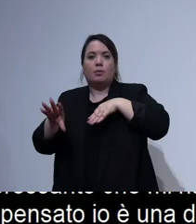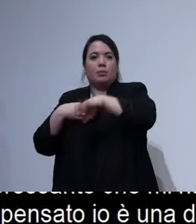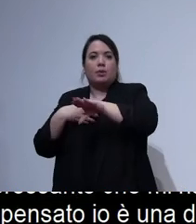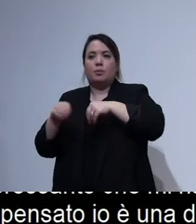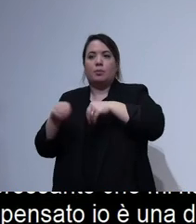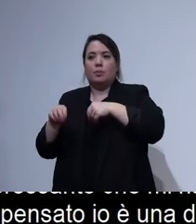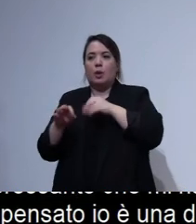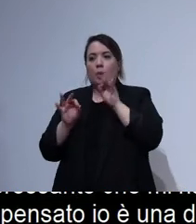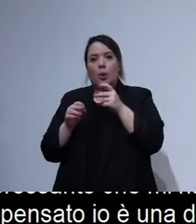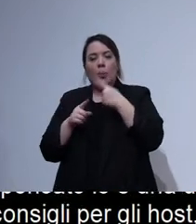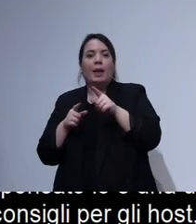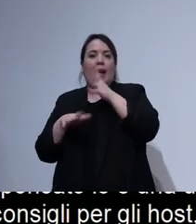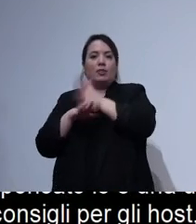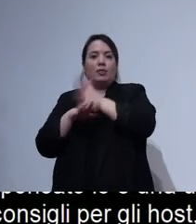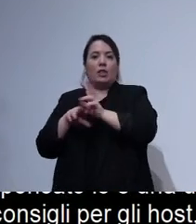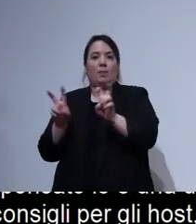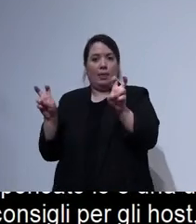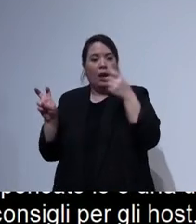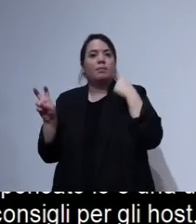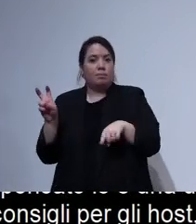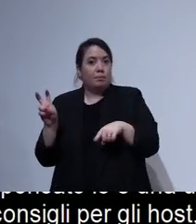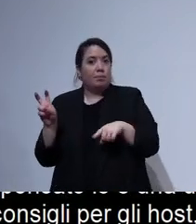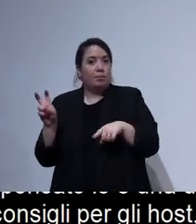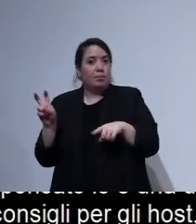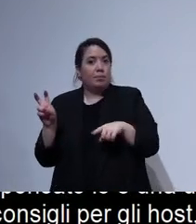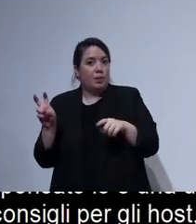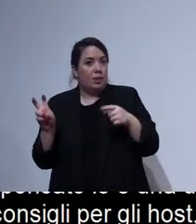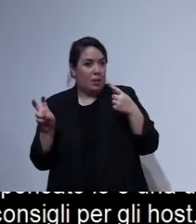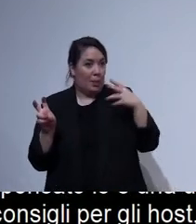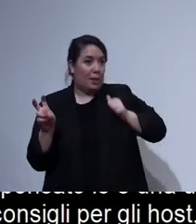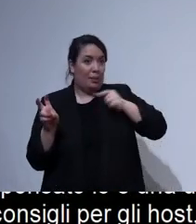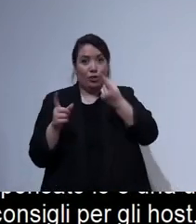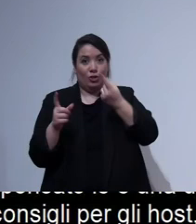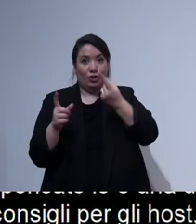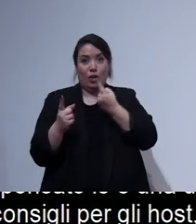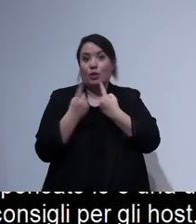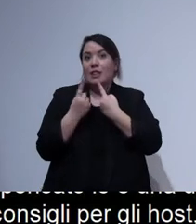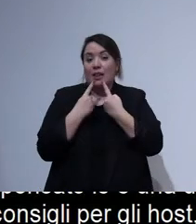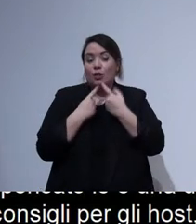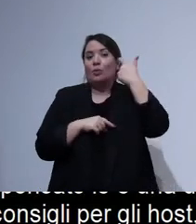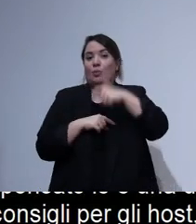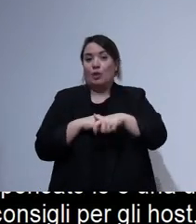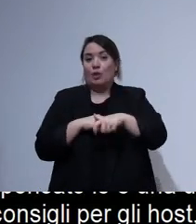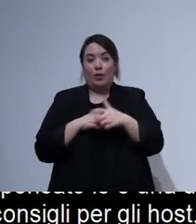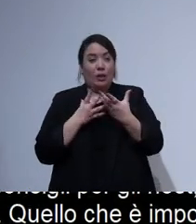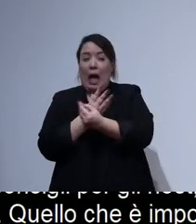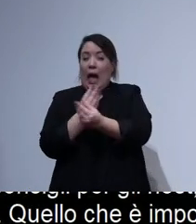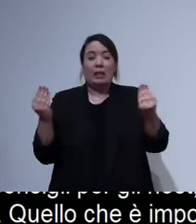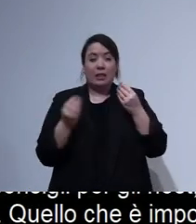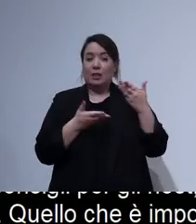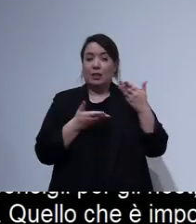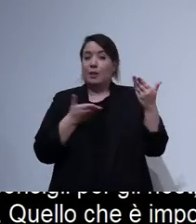accessibilità e questo è molto importante quando parlavamo del dialogo perché ci sono tantissimi host che sono